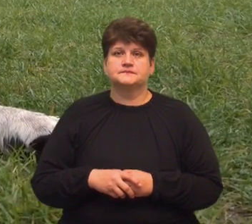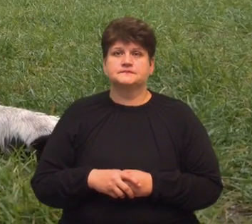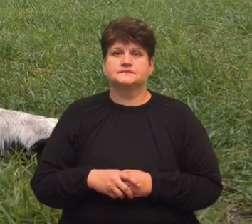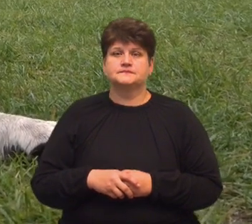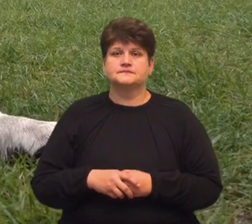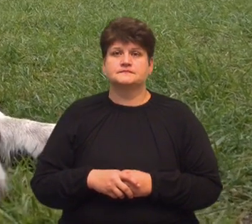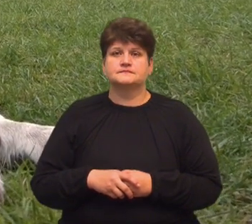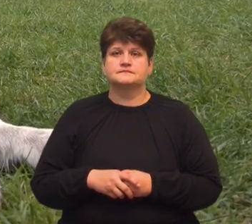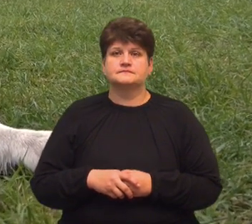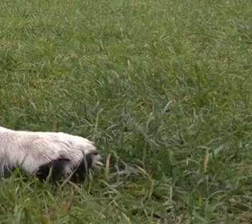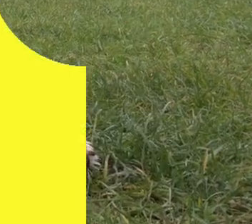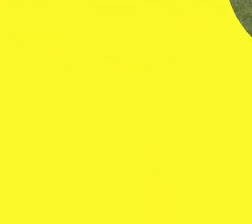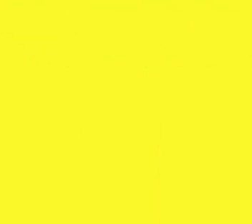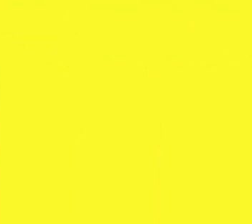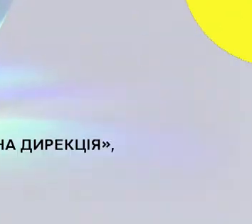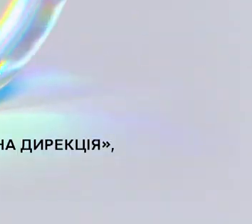Тернопільщина.